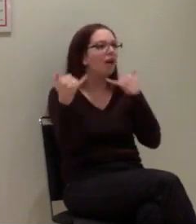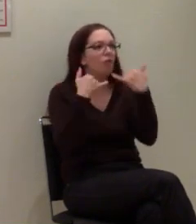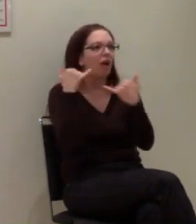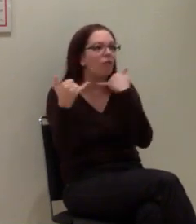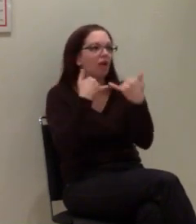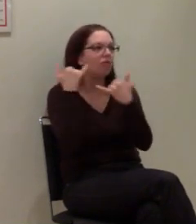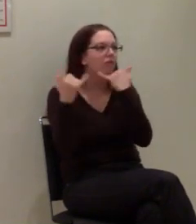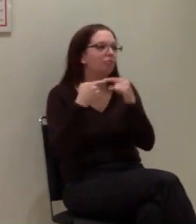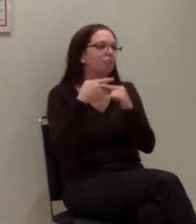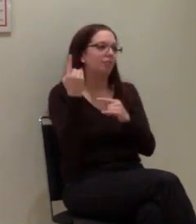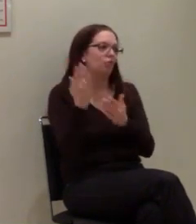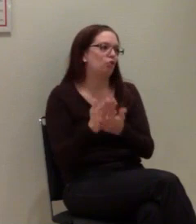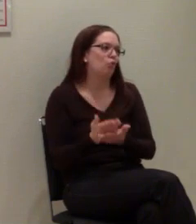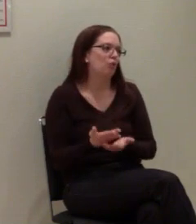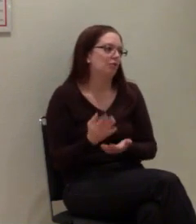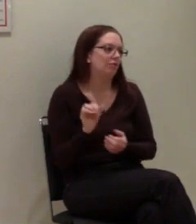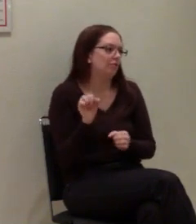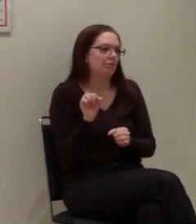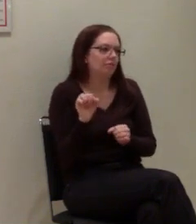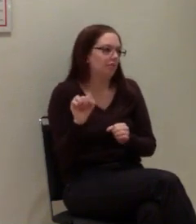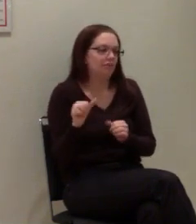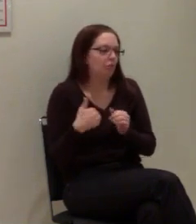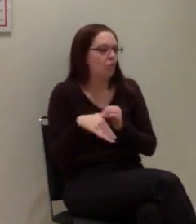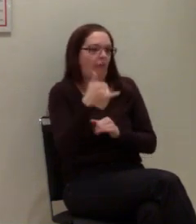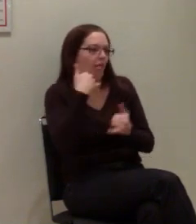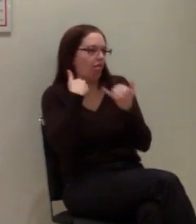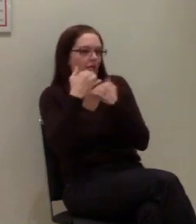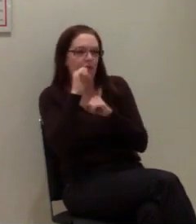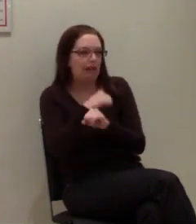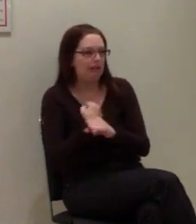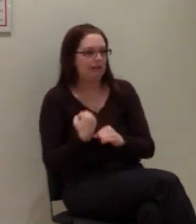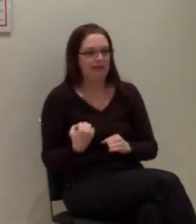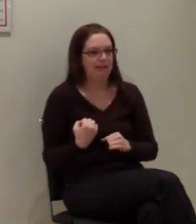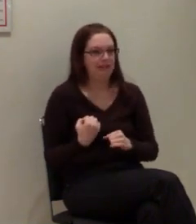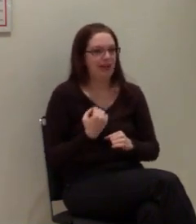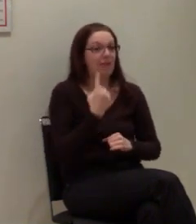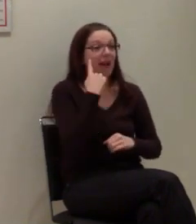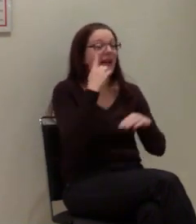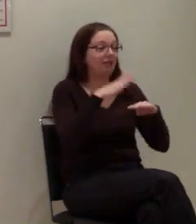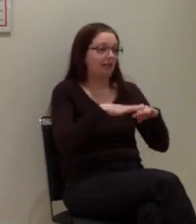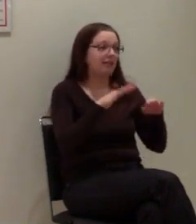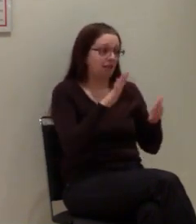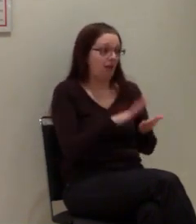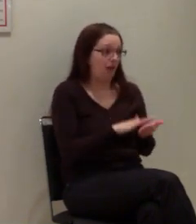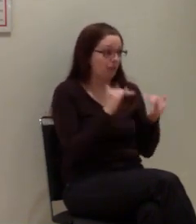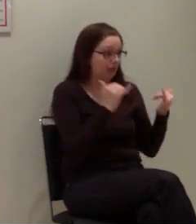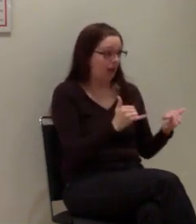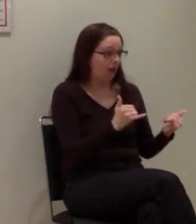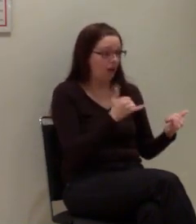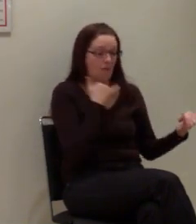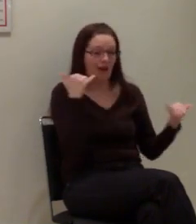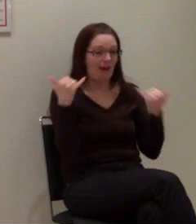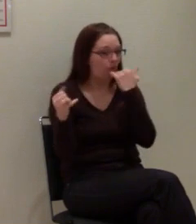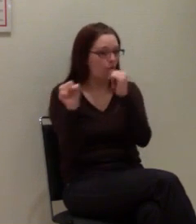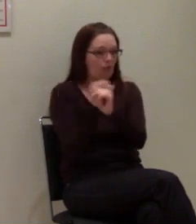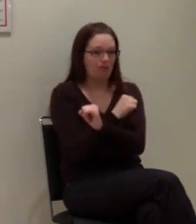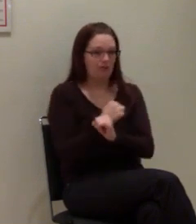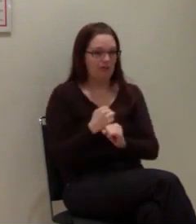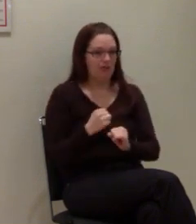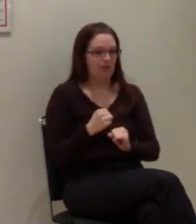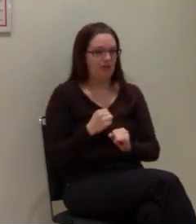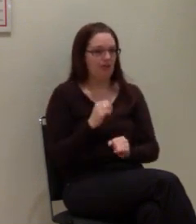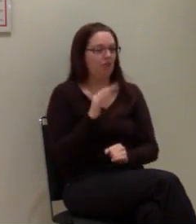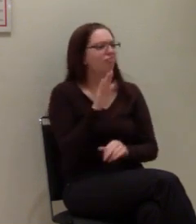Anrufen nicht mehr entgegennehmen. Das war das Problem, nicht das Handynetze. Die waren nämlich voll und ganz da. Hatten aufgrund der Veranstaltung